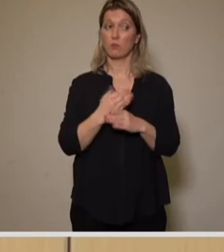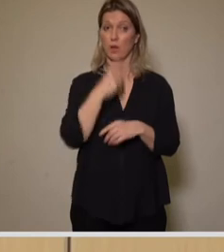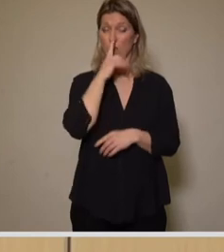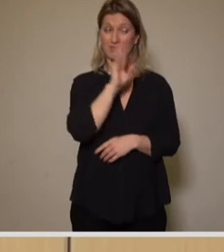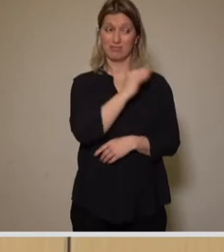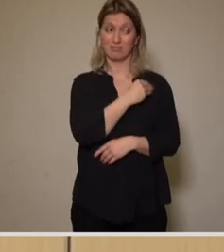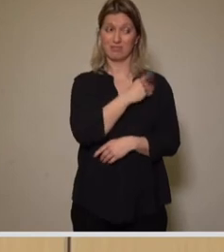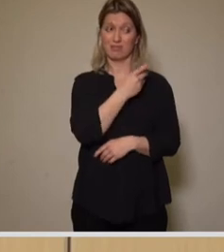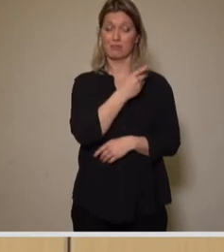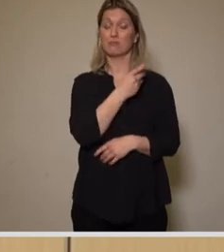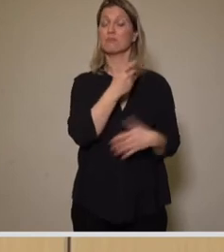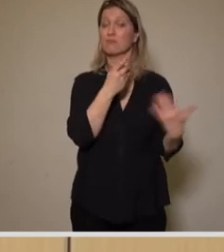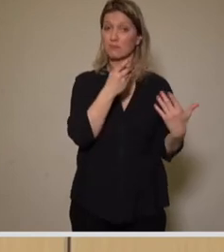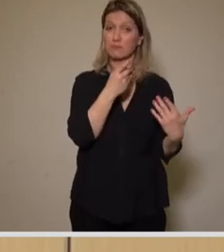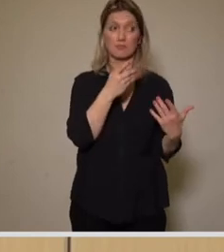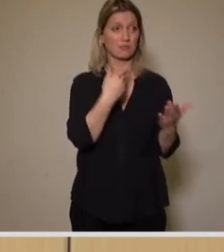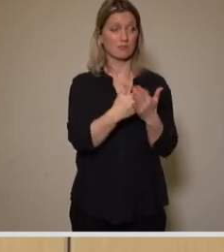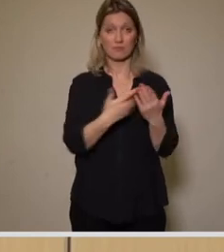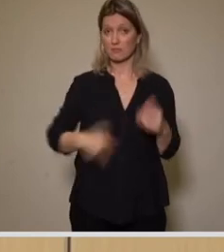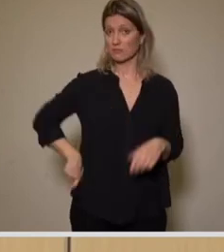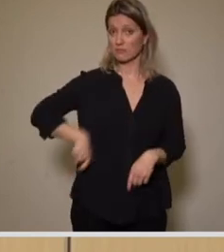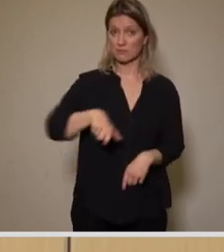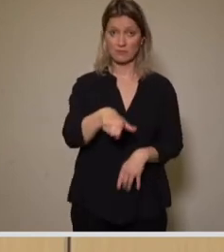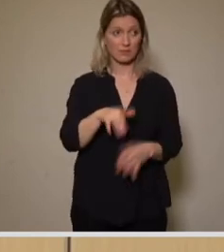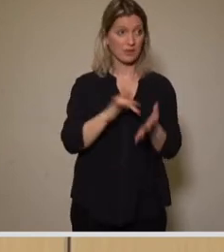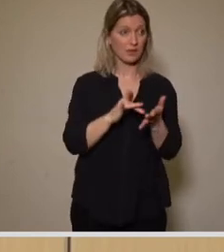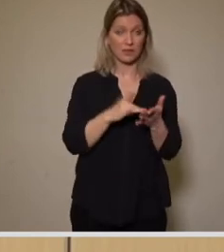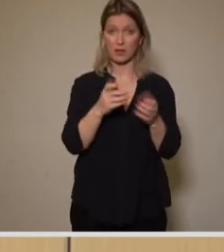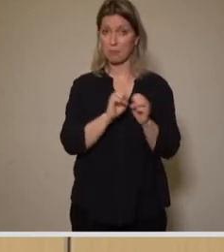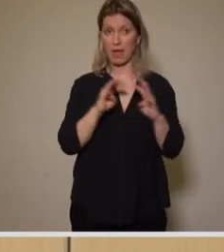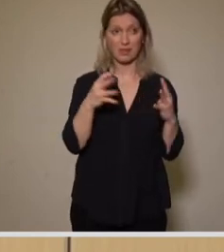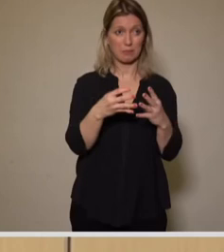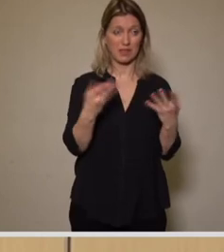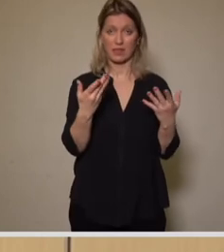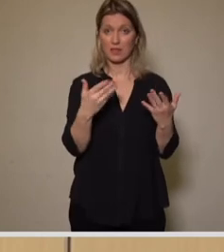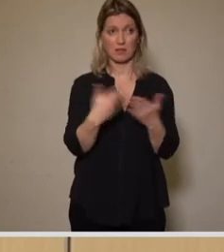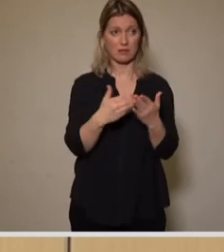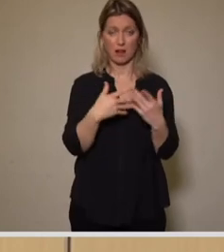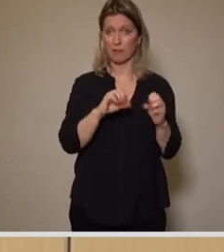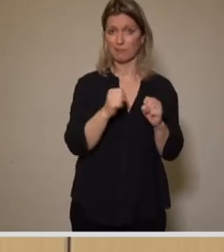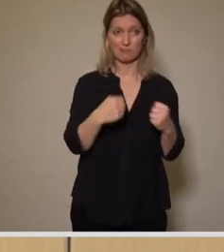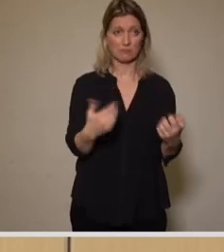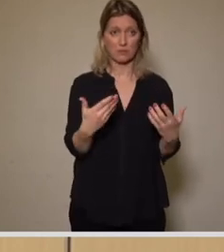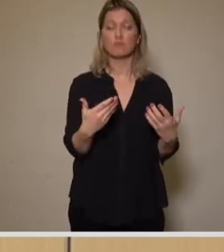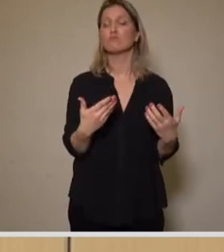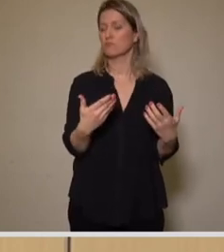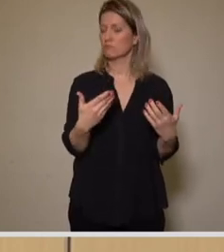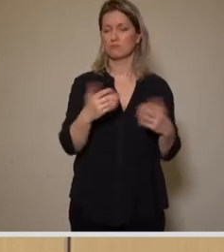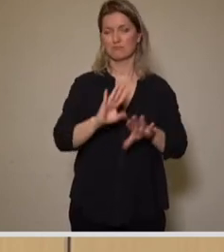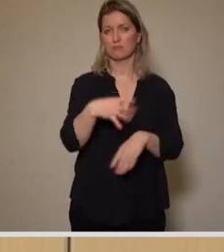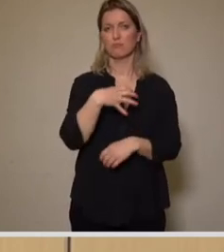pandemiebedingter Liquiditätsprobleme sehr unbürokratisch und sehr problemlos